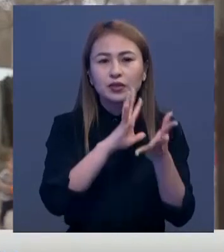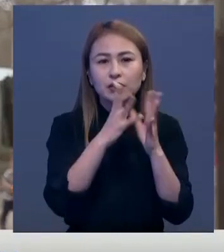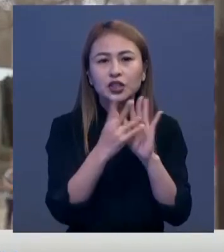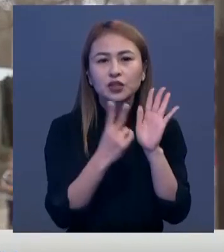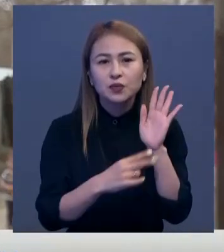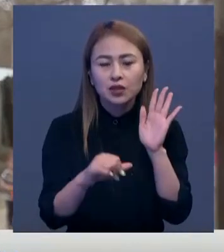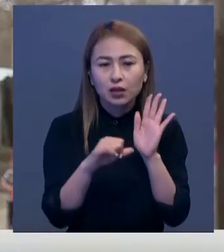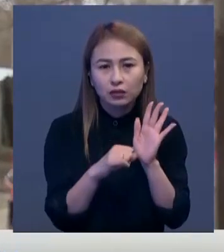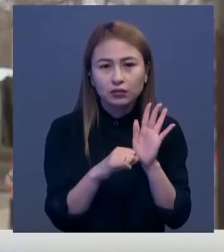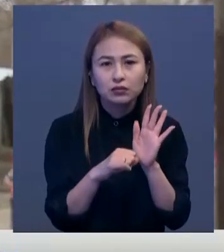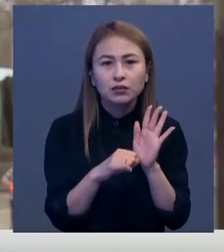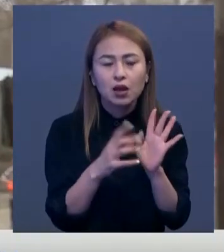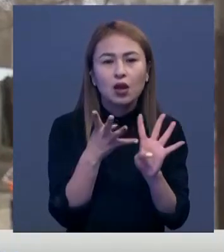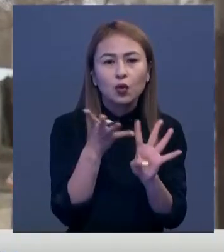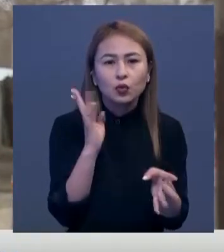жетпі салды.